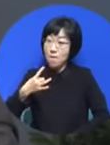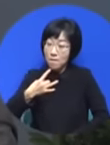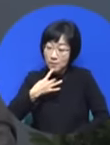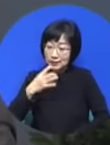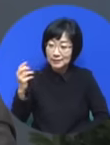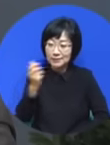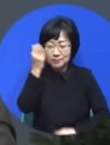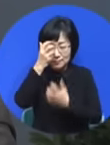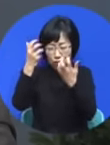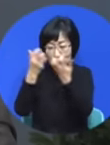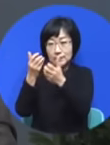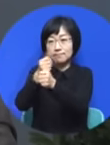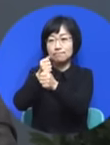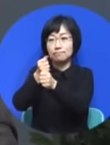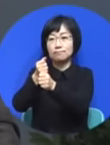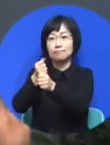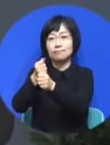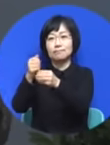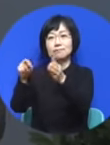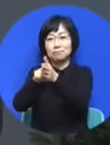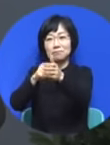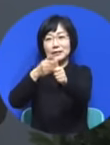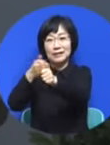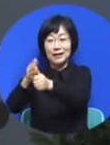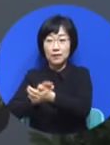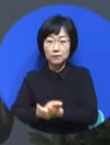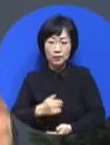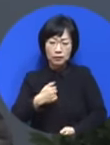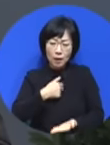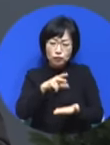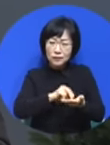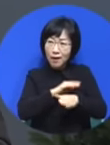정말로 네 문제 해결받을 수 있겠냐. 오직 그것으로.